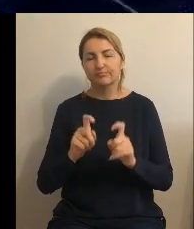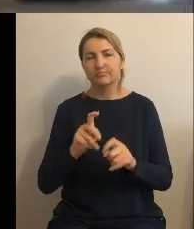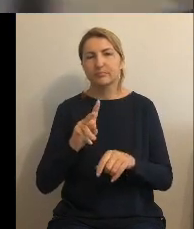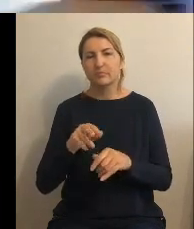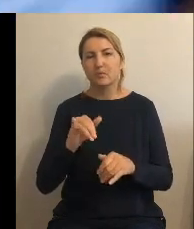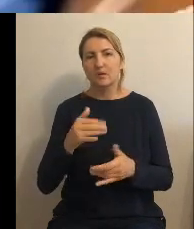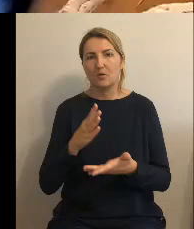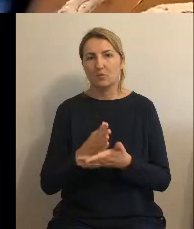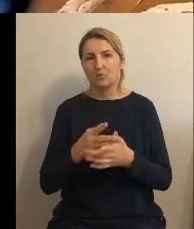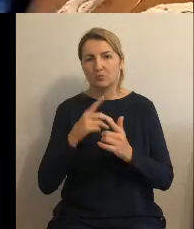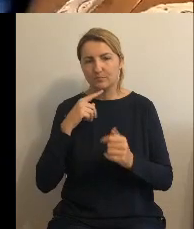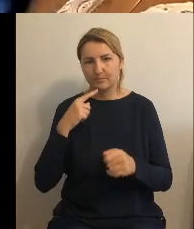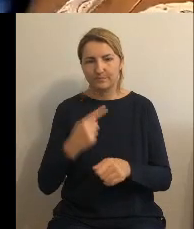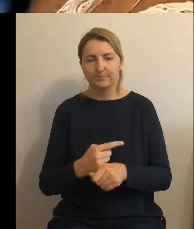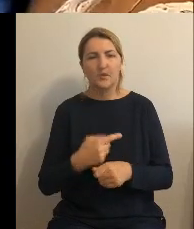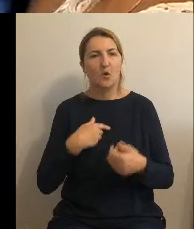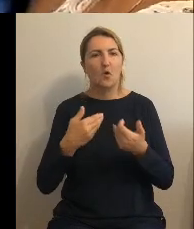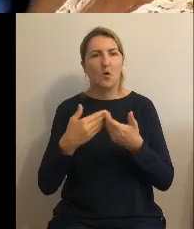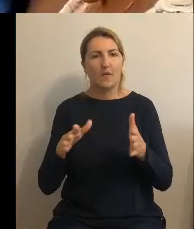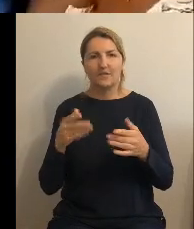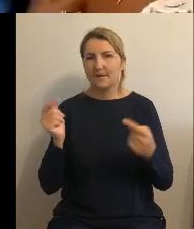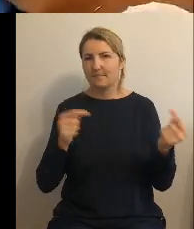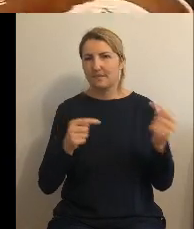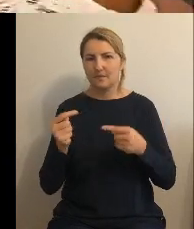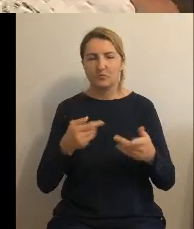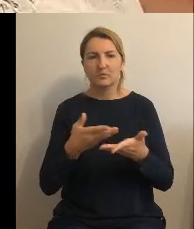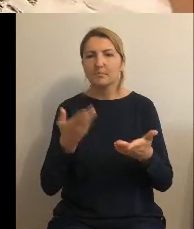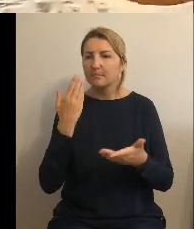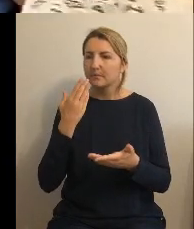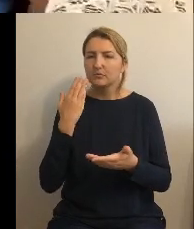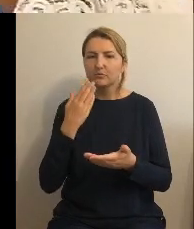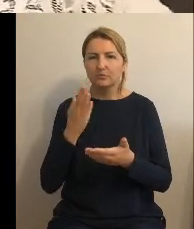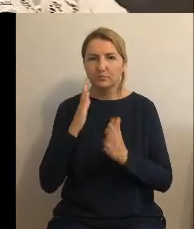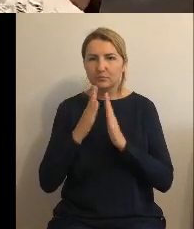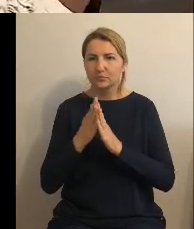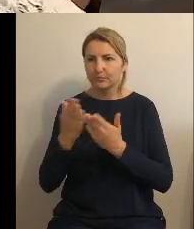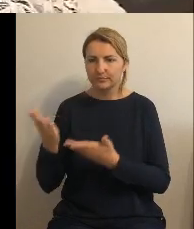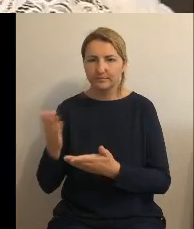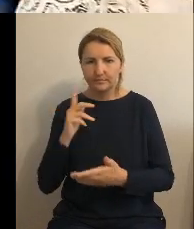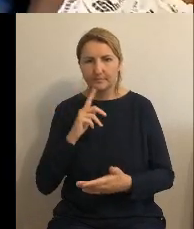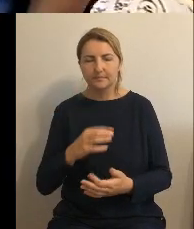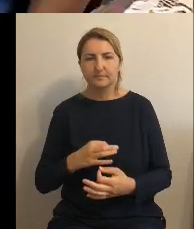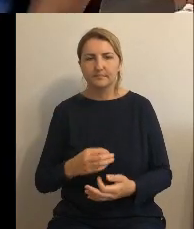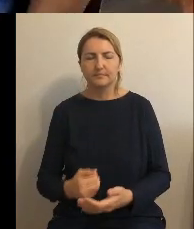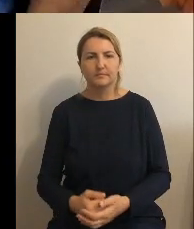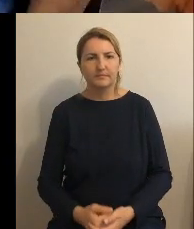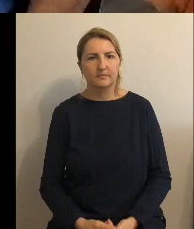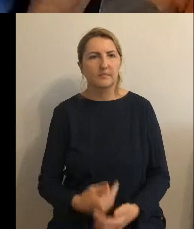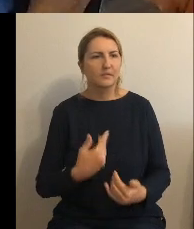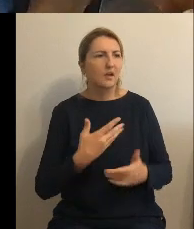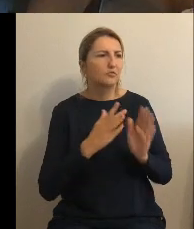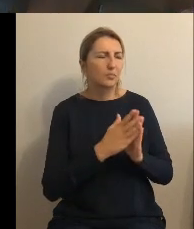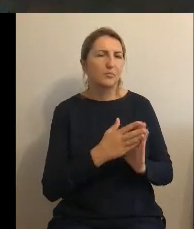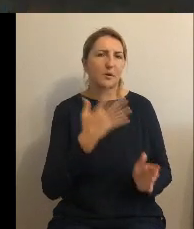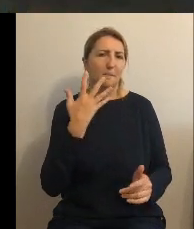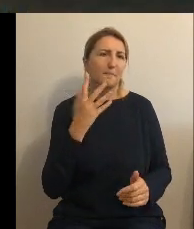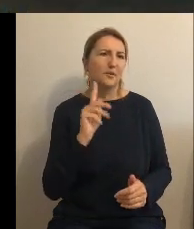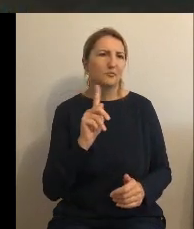uchwały bardzo proszę pan Koczynkowski słucham dobrze dobrze dobrze